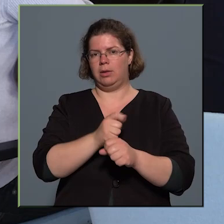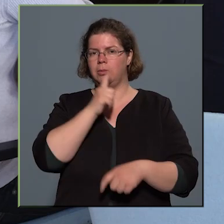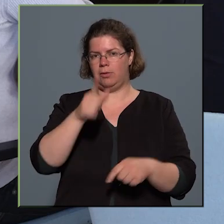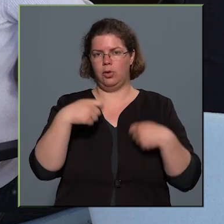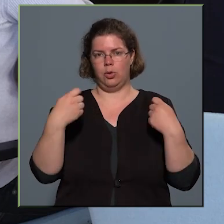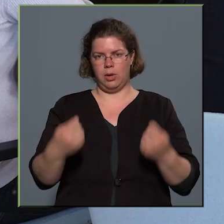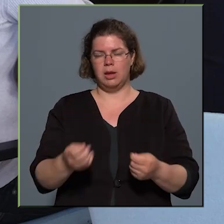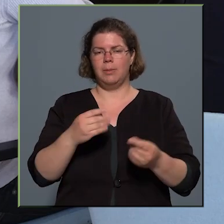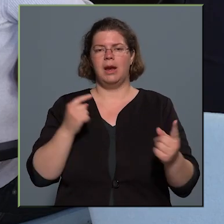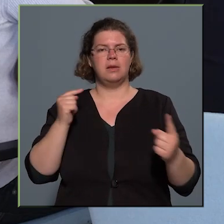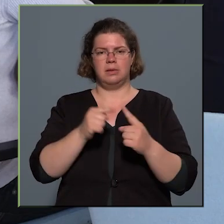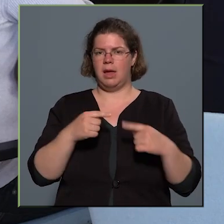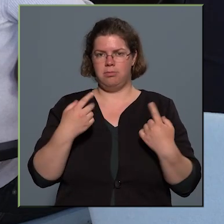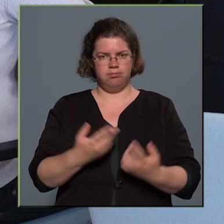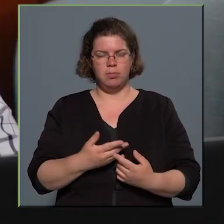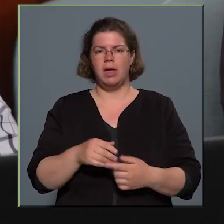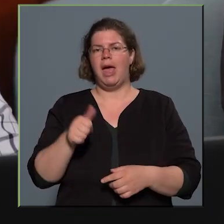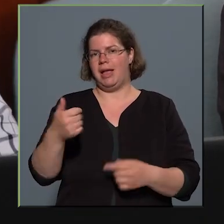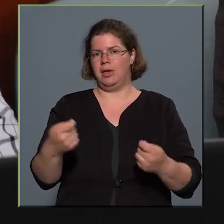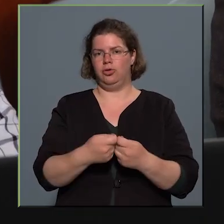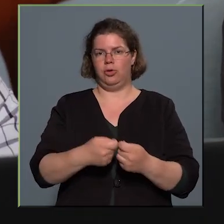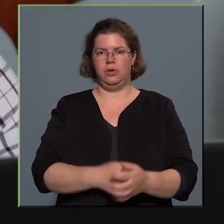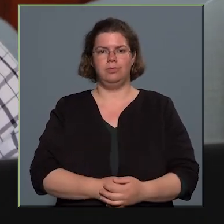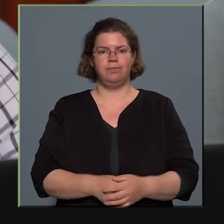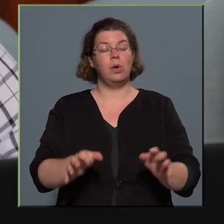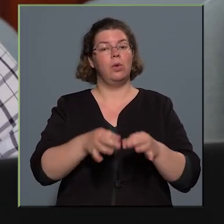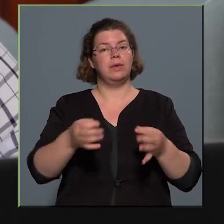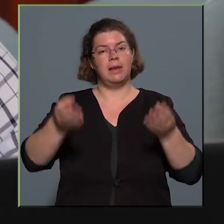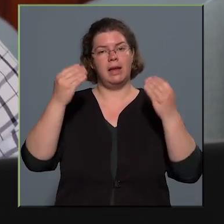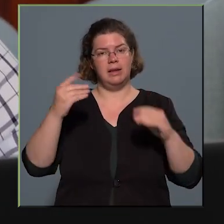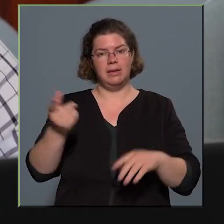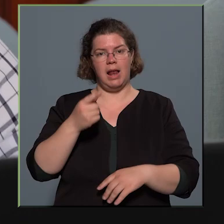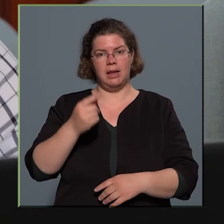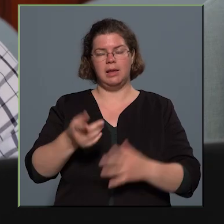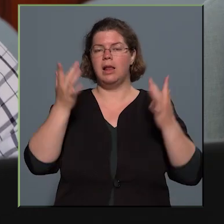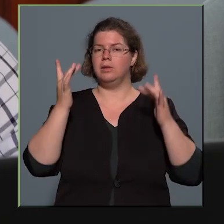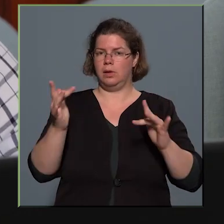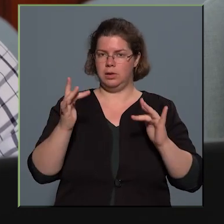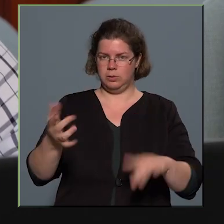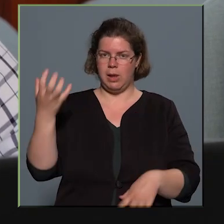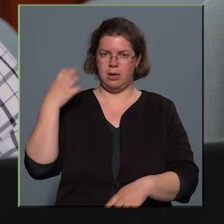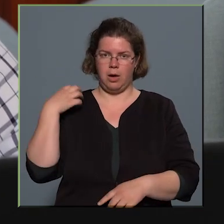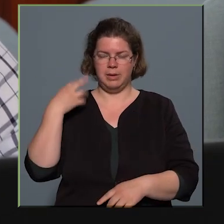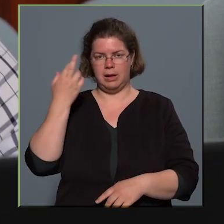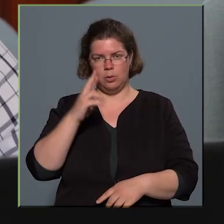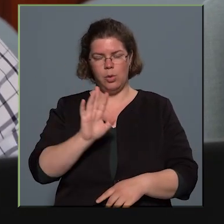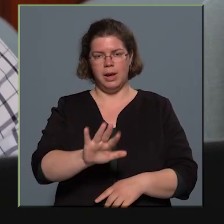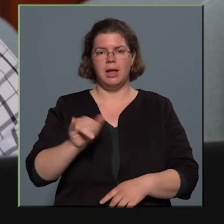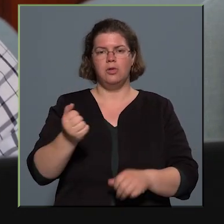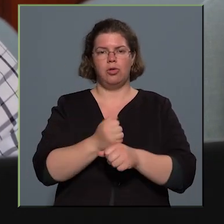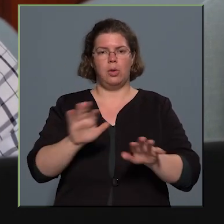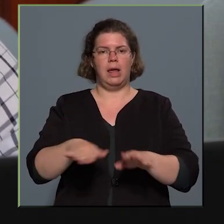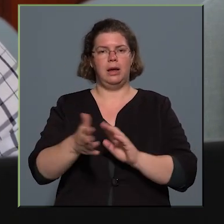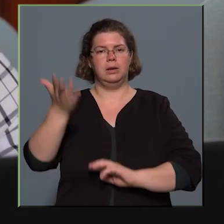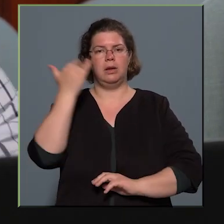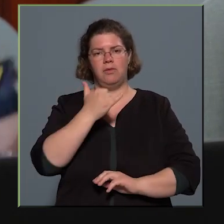hiszen a cél az egy és közös. Őszinte tisztelettel és elismeréssel gratulálok kapitány úrnak, és kollégáinak a tavalyi